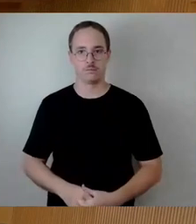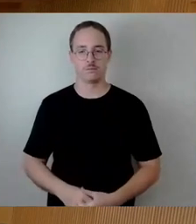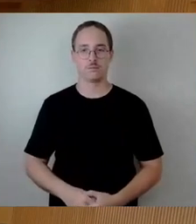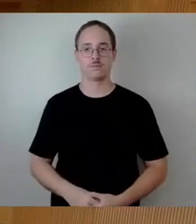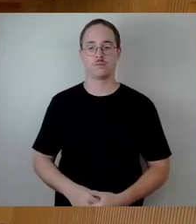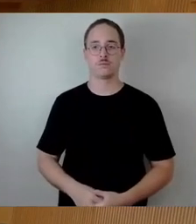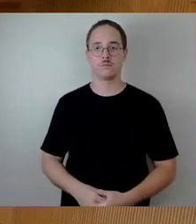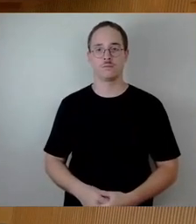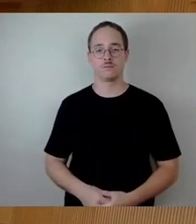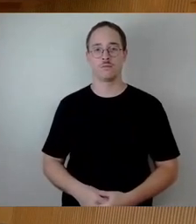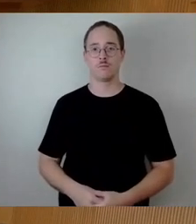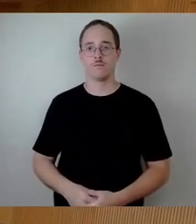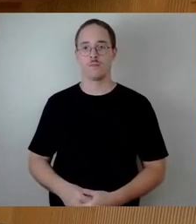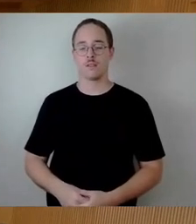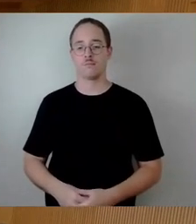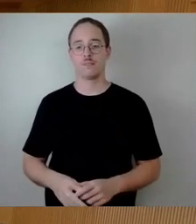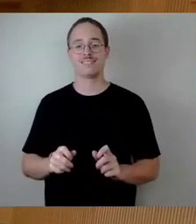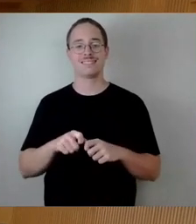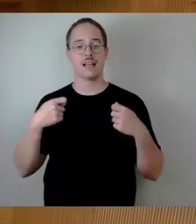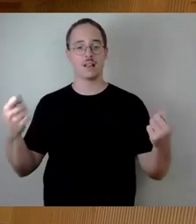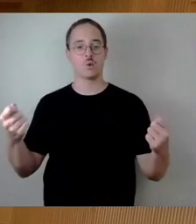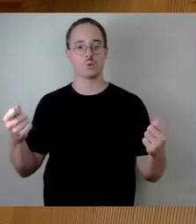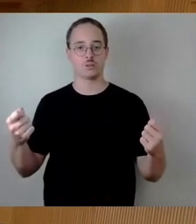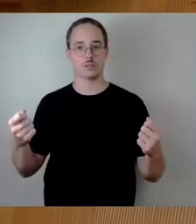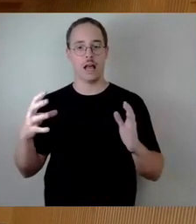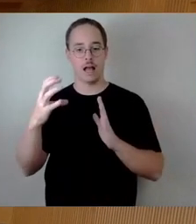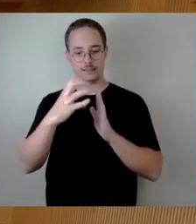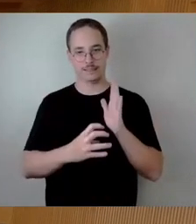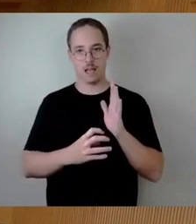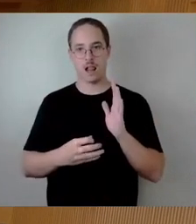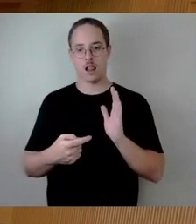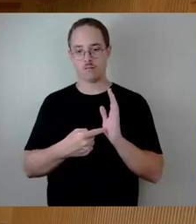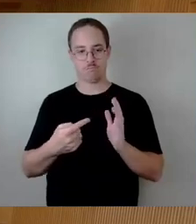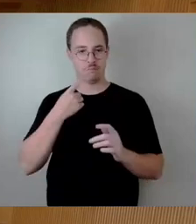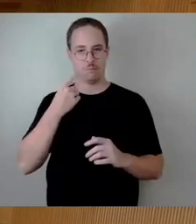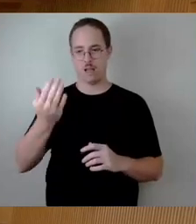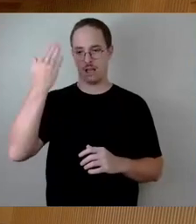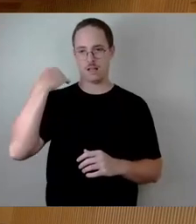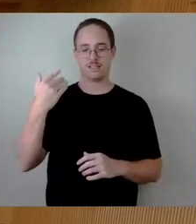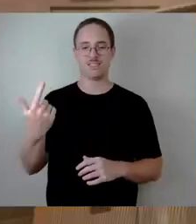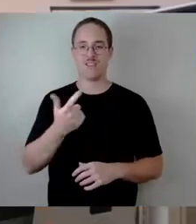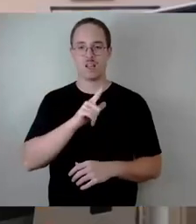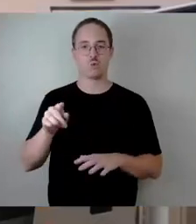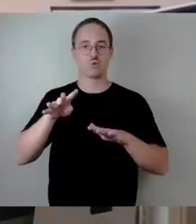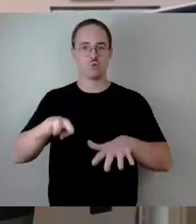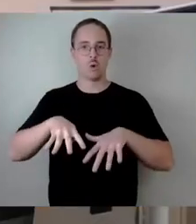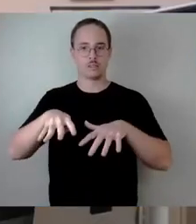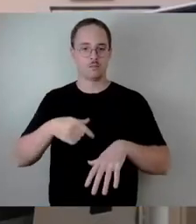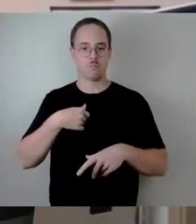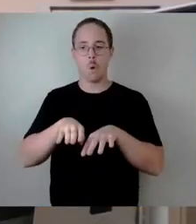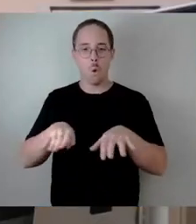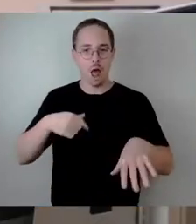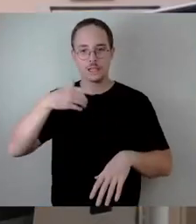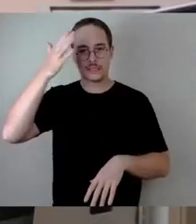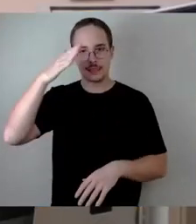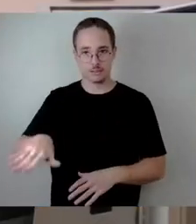Der Zeitungsartikel aus dem Jahre 2019, wo ich die Grundlage jetzt nicht kenne, hängt aber damit zusammen, dass man unterscheiden muss